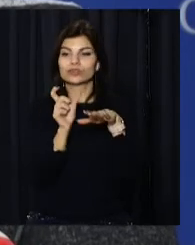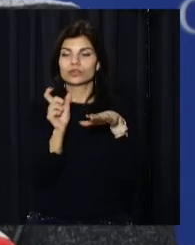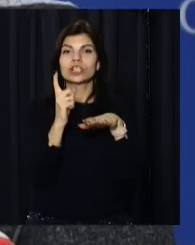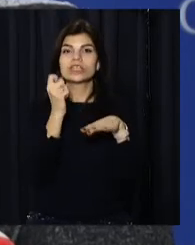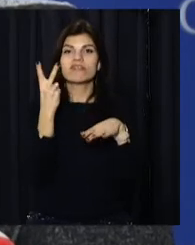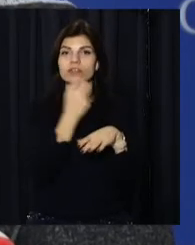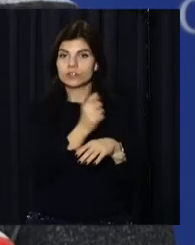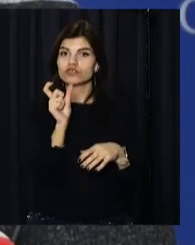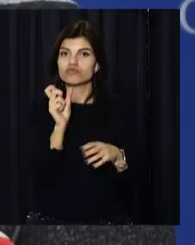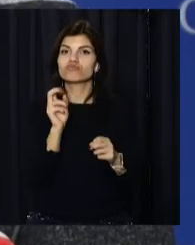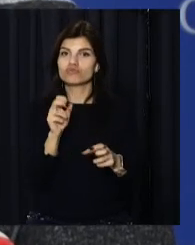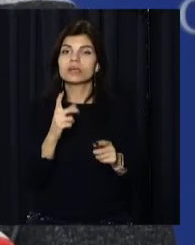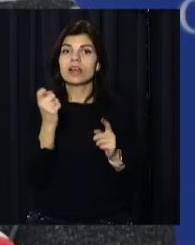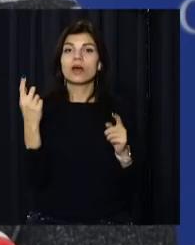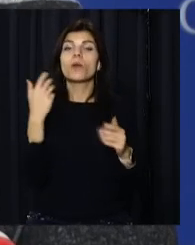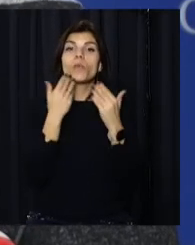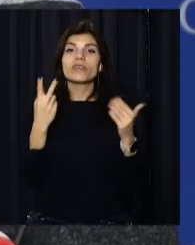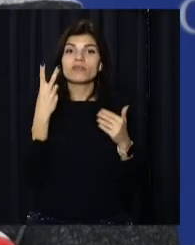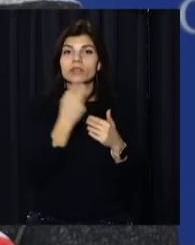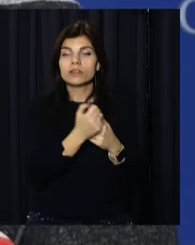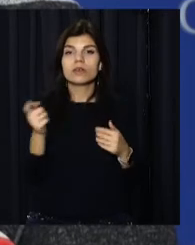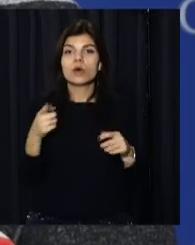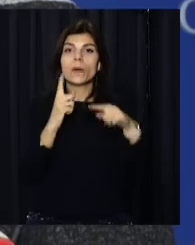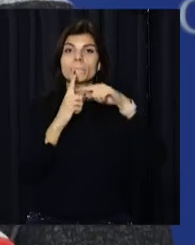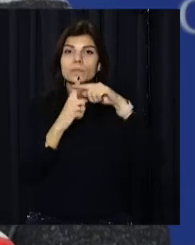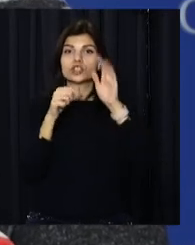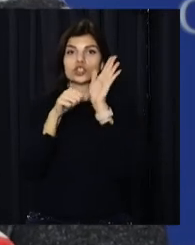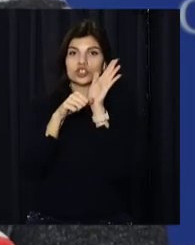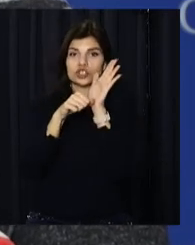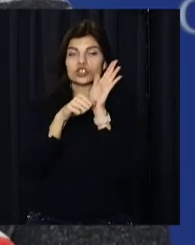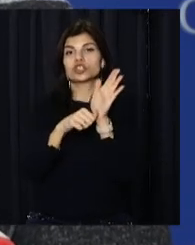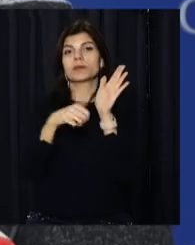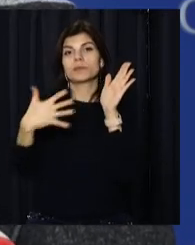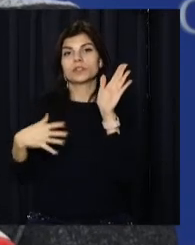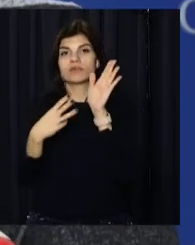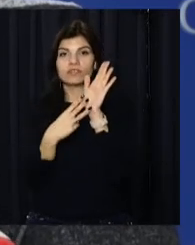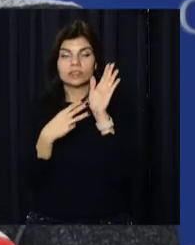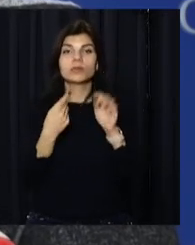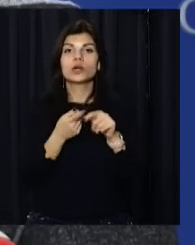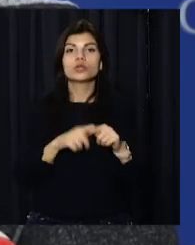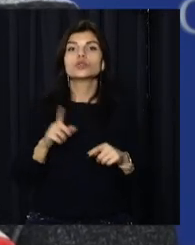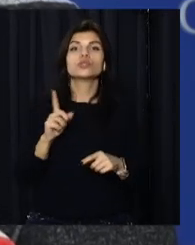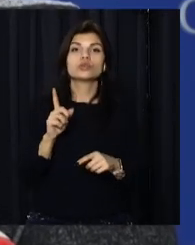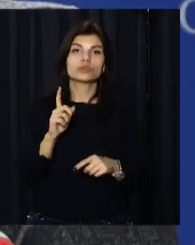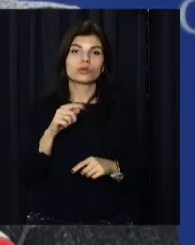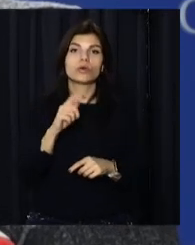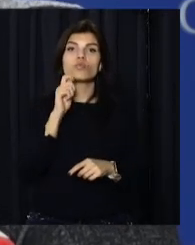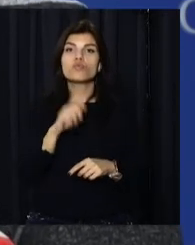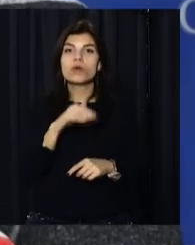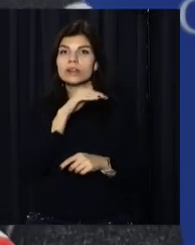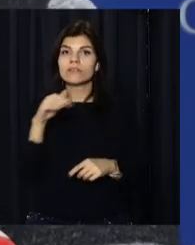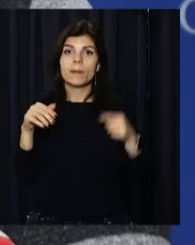два тижні. За останні два тижні у показник становить плюс 6,58, це при тому, що загальноукраїнський рівень